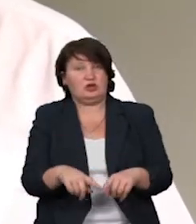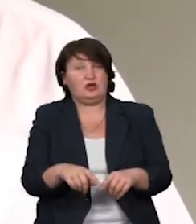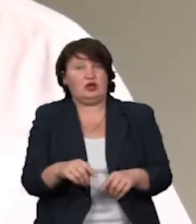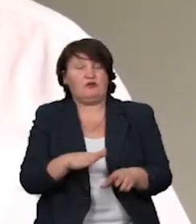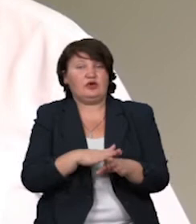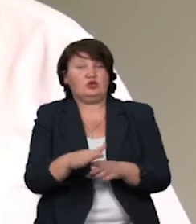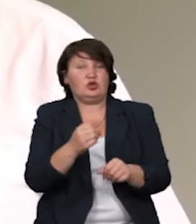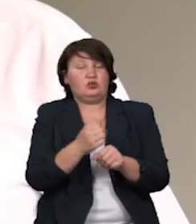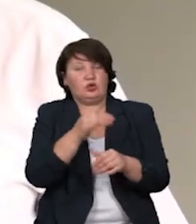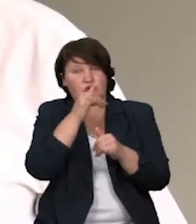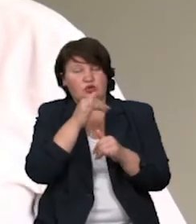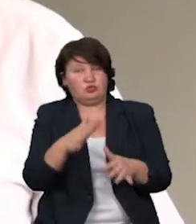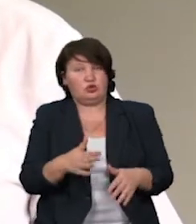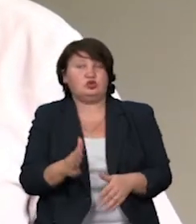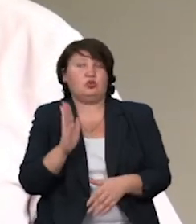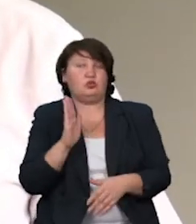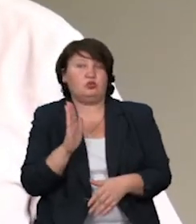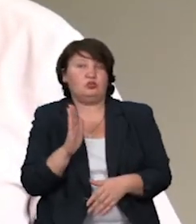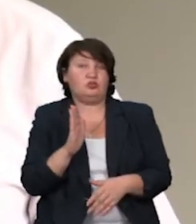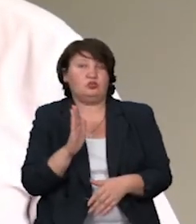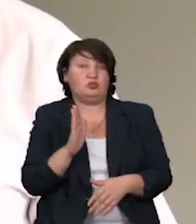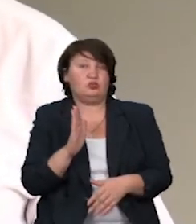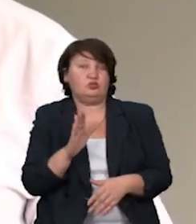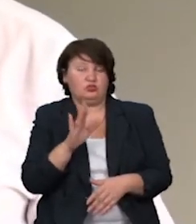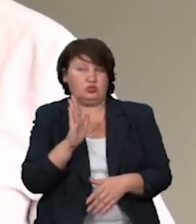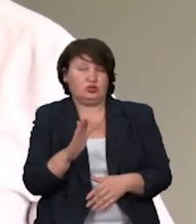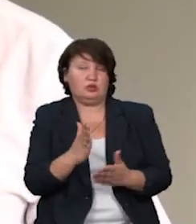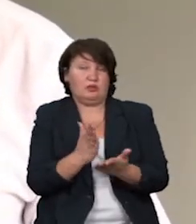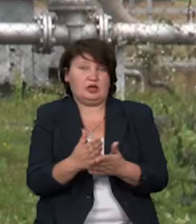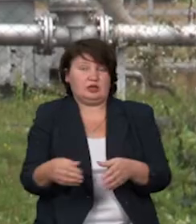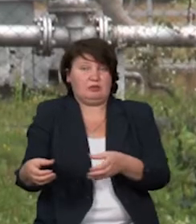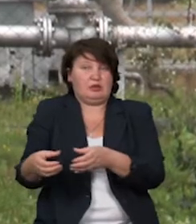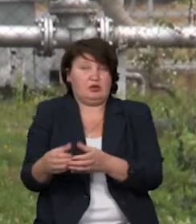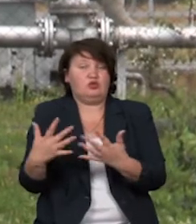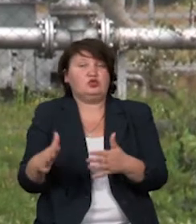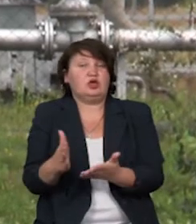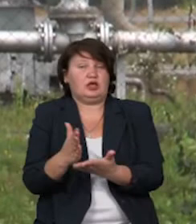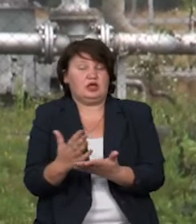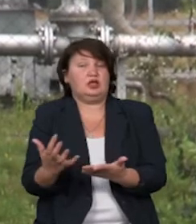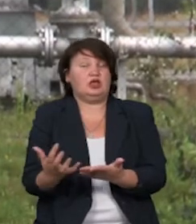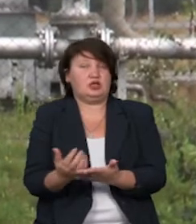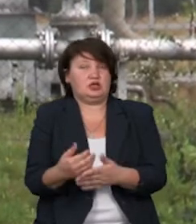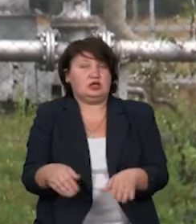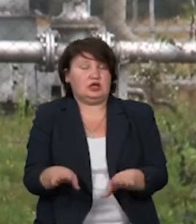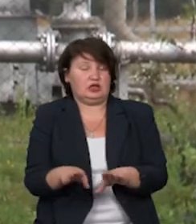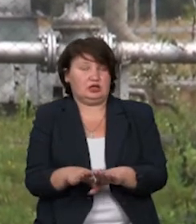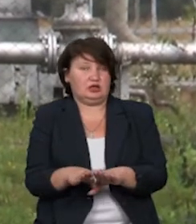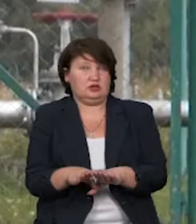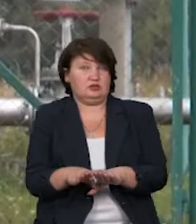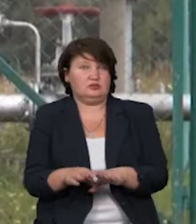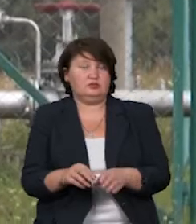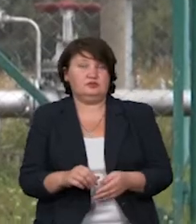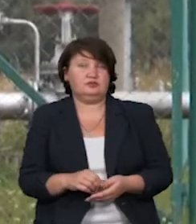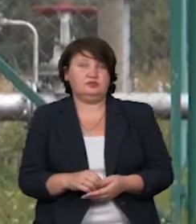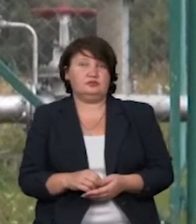можемо, і ми будемо мати даного підрядника для виконання таких робіт, вони вже є. Галина Марійшин, Олег Голомашкін,